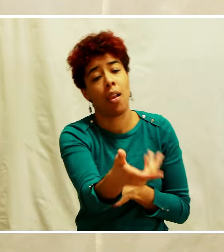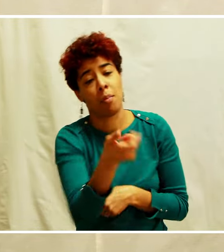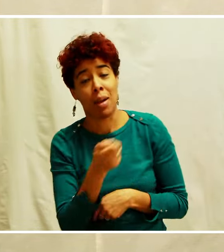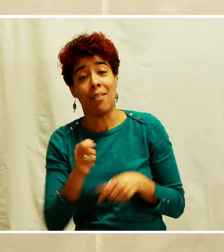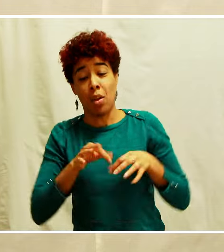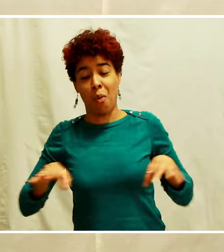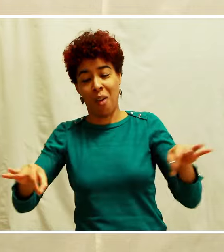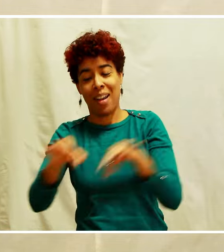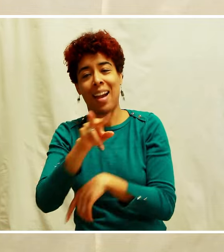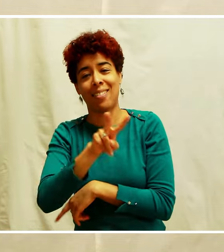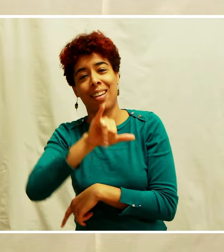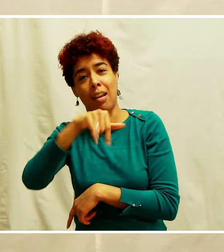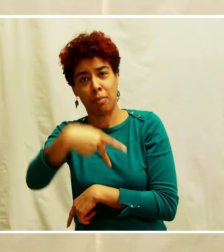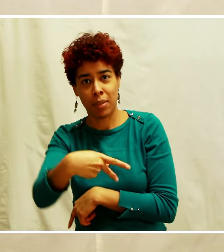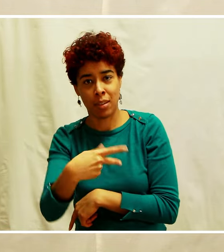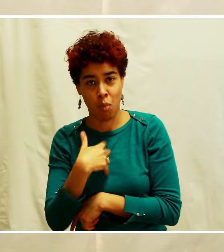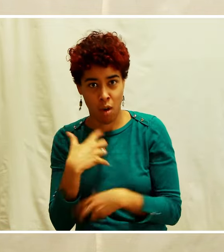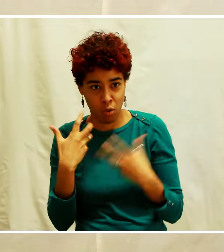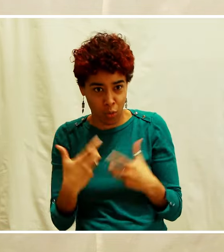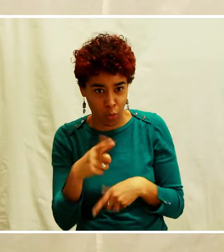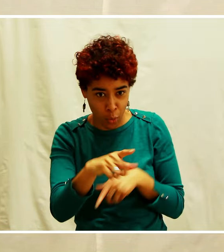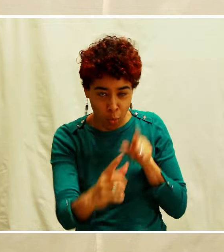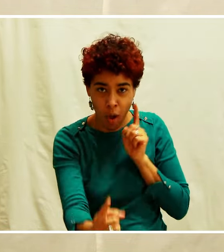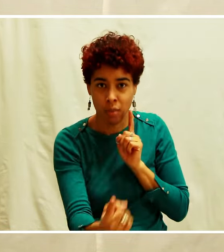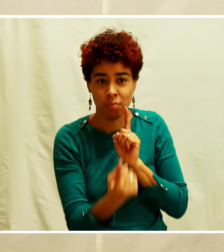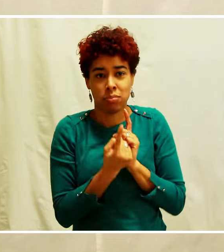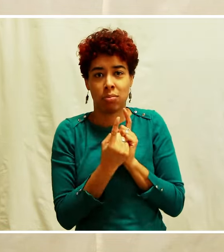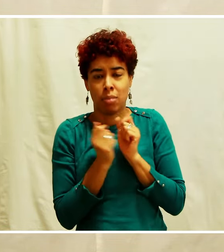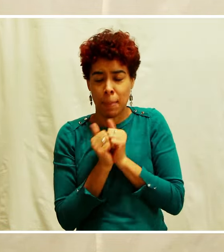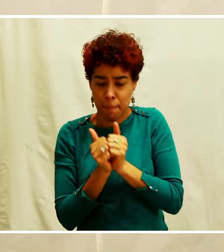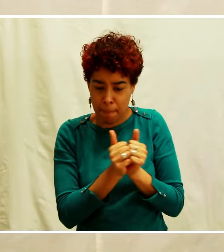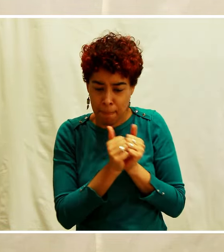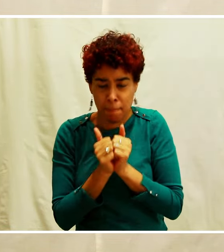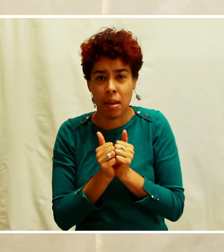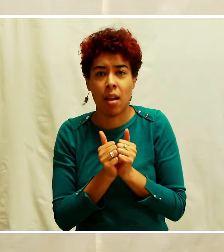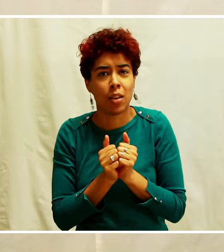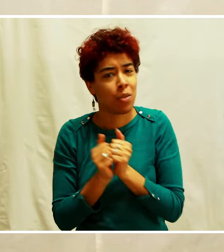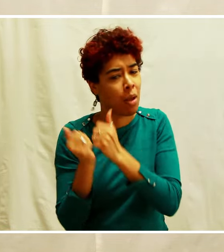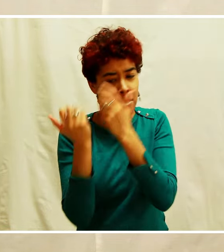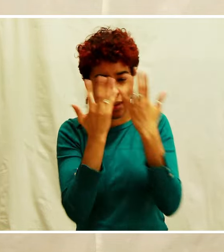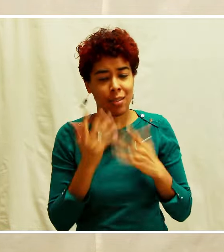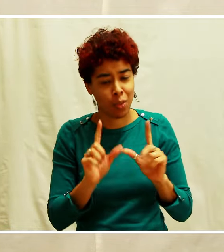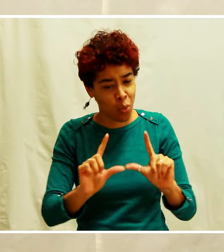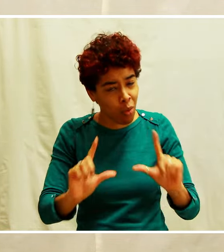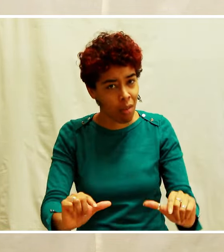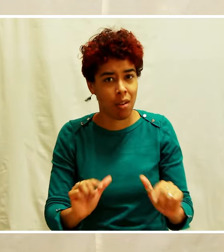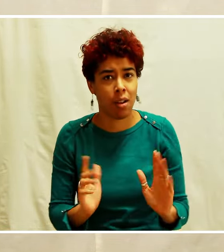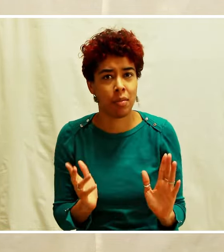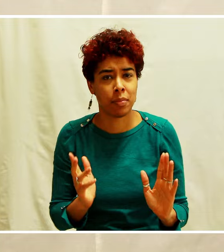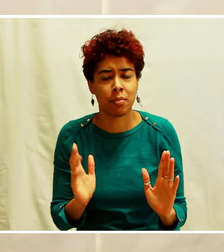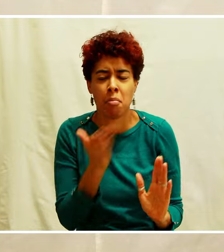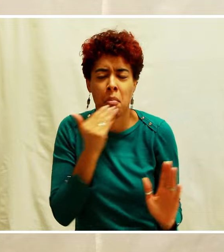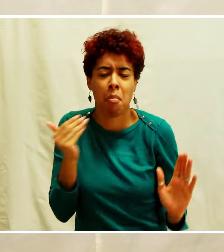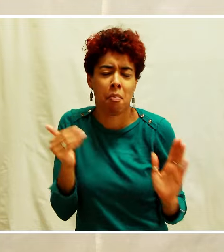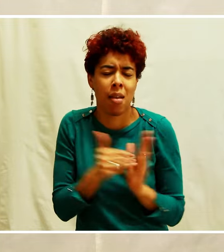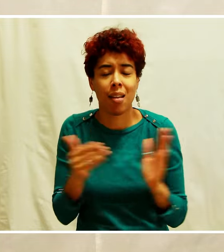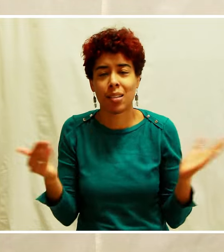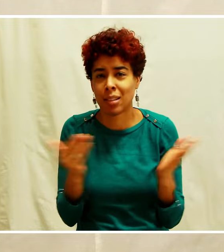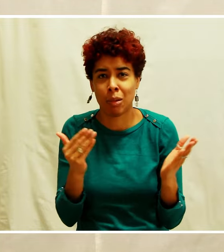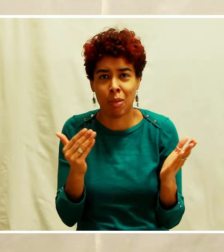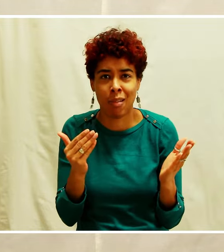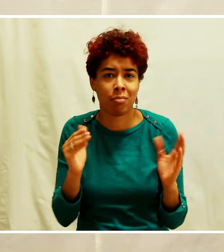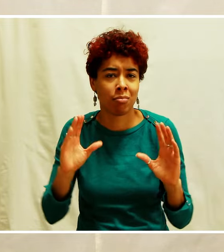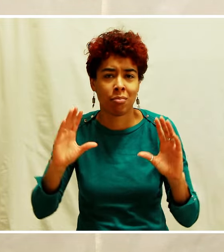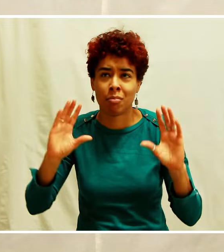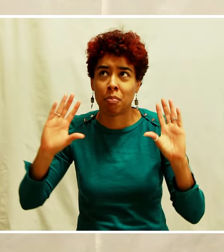Je veux que tu sois avec moi, à mes pieds, dans ma présence. » Il n a rien de meilleur que la présence de Dieu.